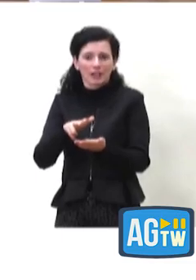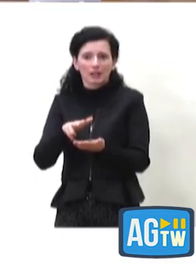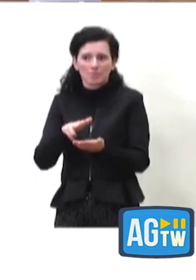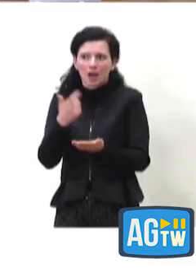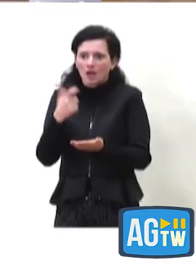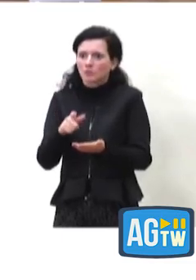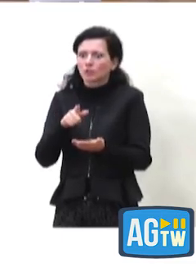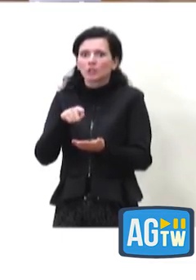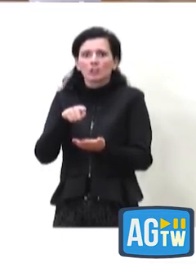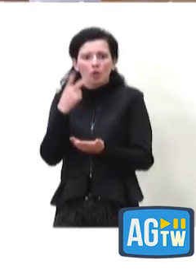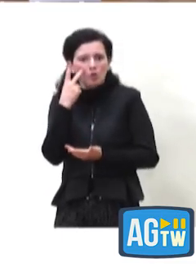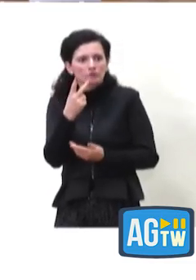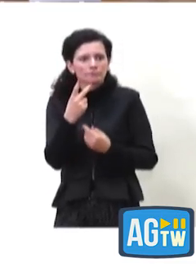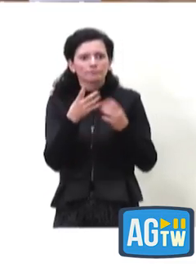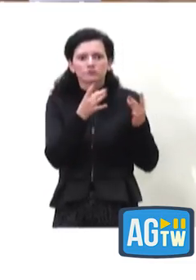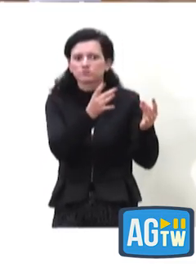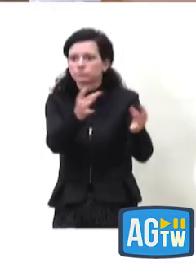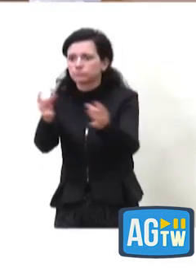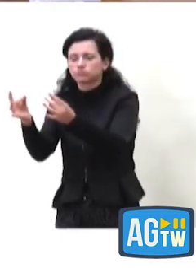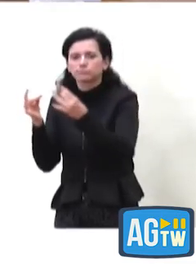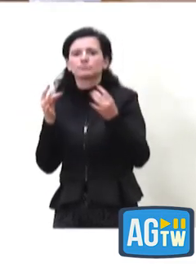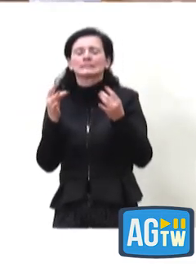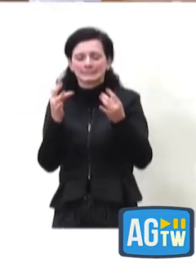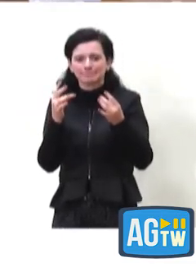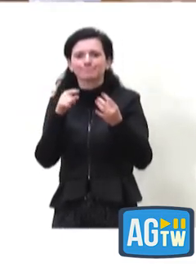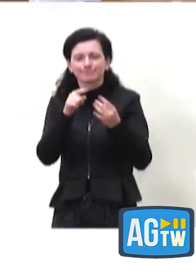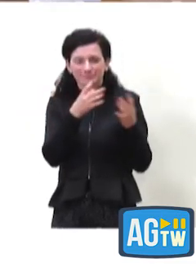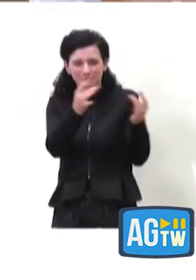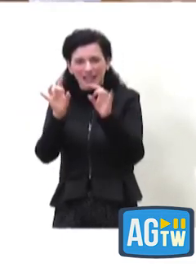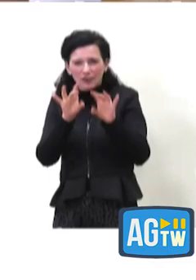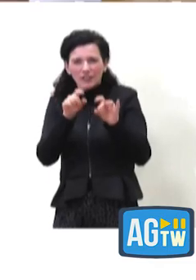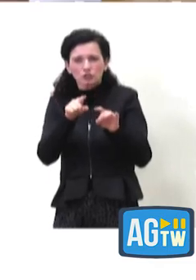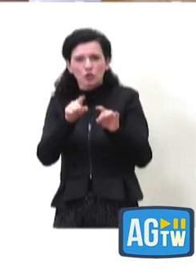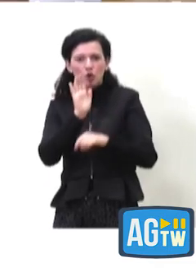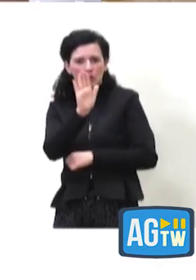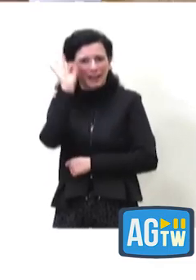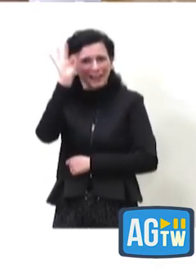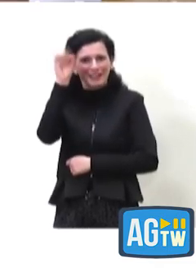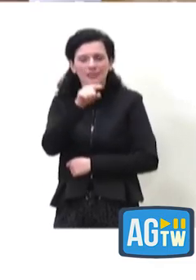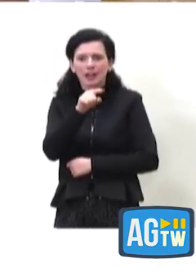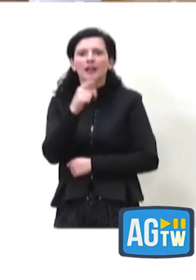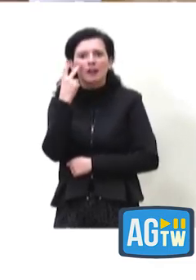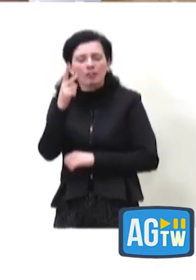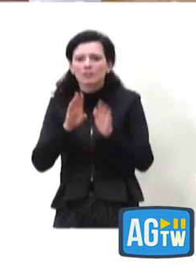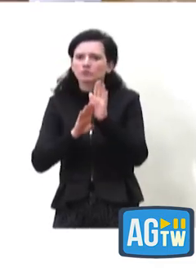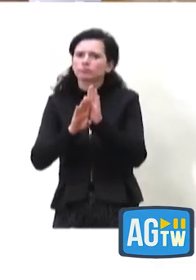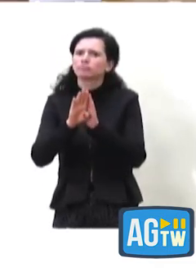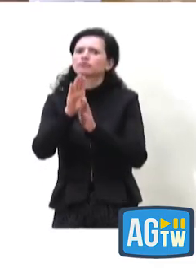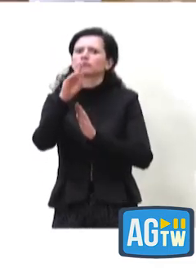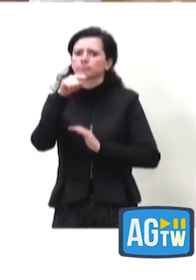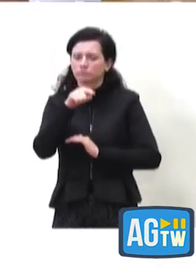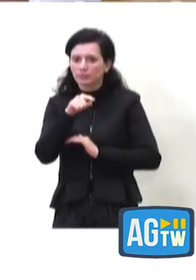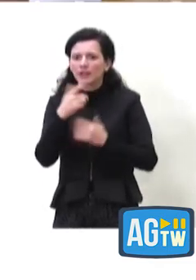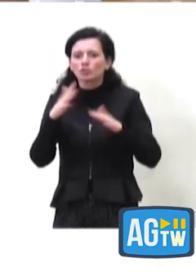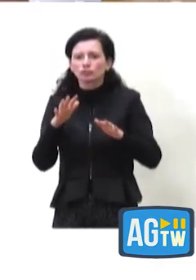confermato è un aumento della trasmissibilità e purtroppo ceppi di questa variante si trovano, si sono ormai rilevati, sono